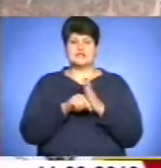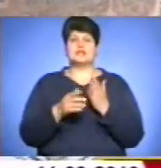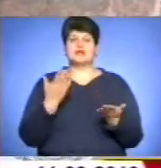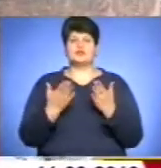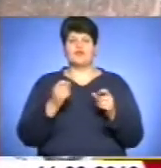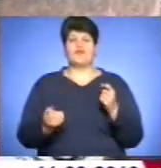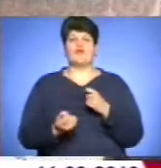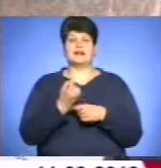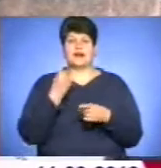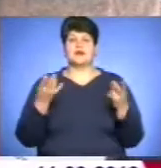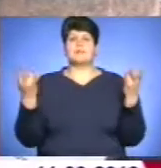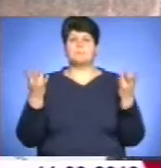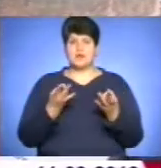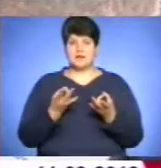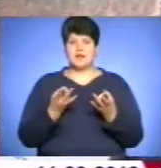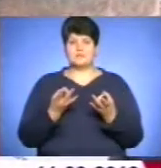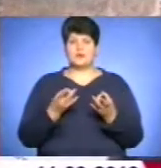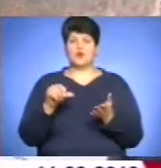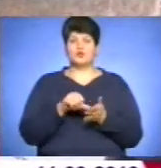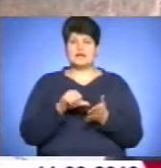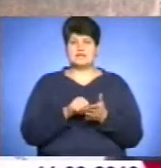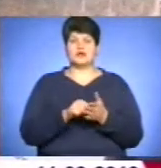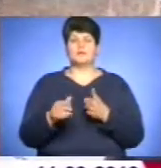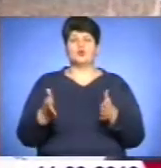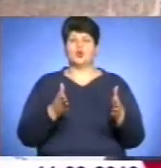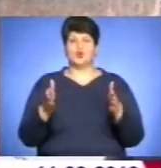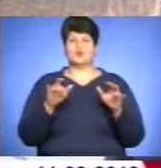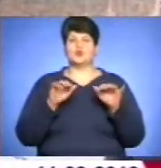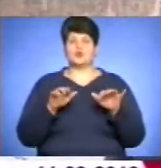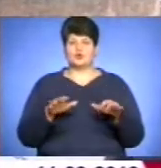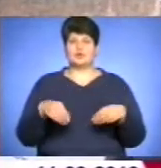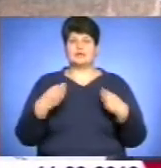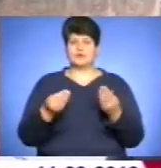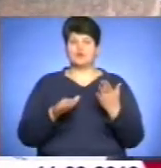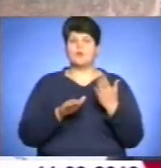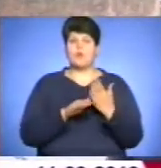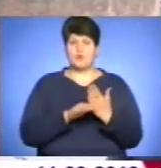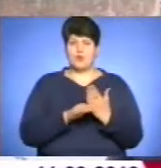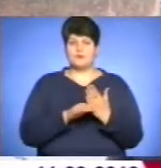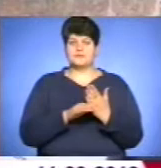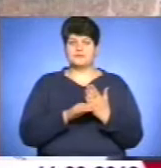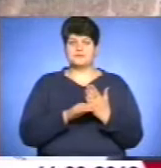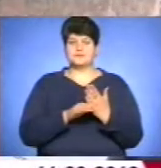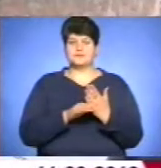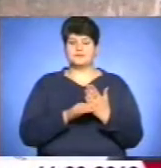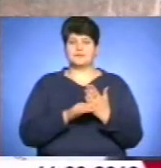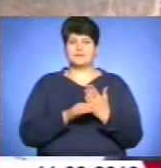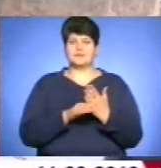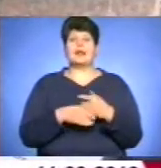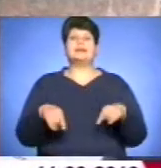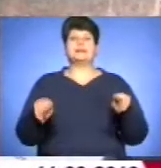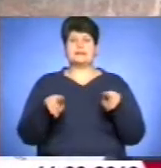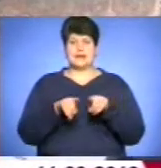виникає потреба, учасникам дорожнього руху надають допомогу, також